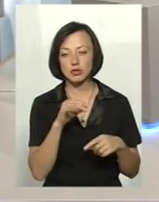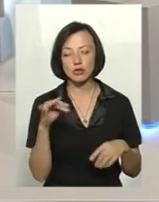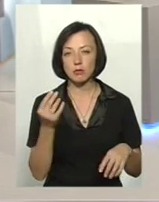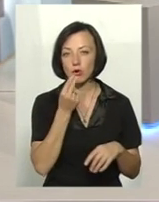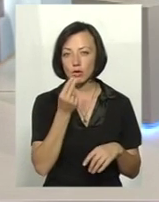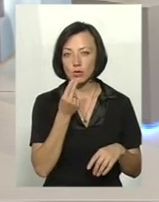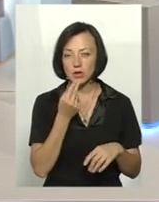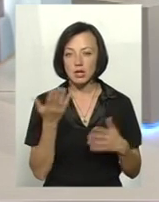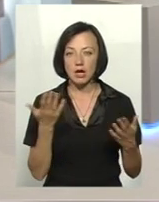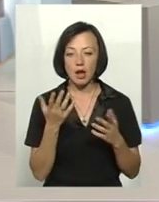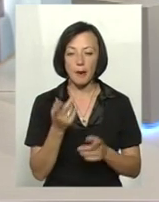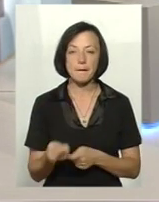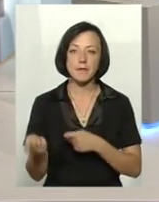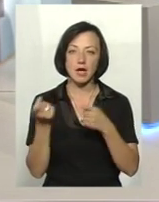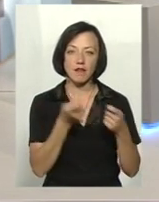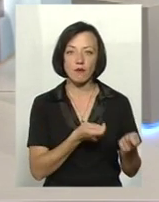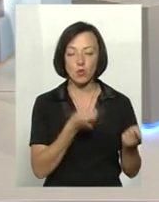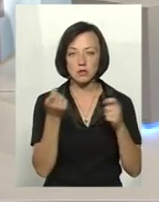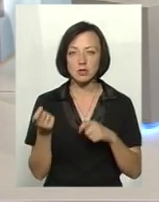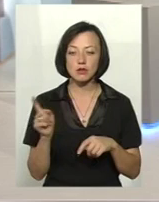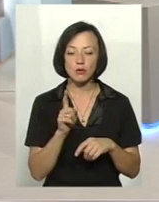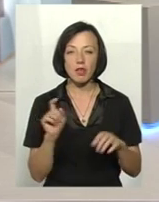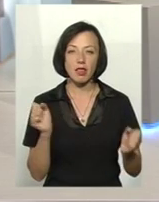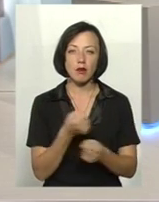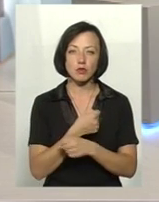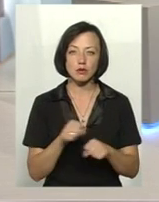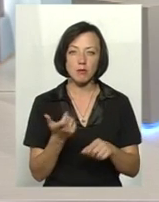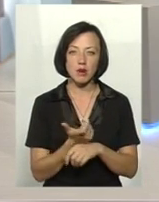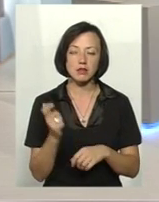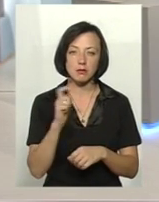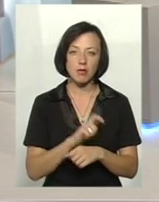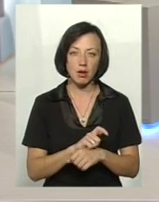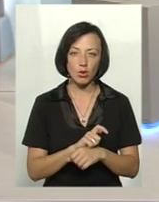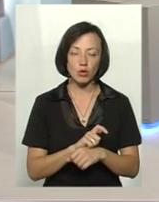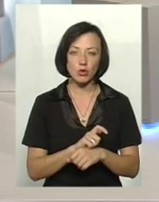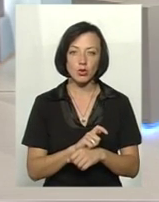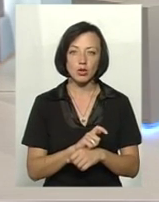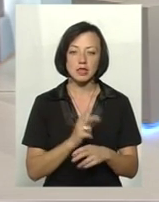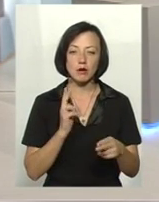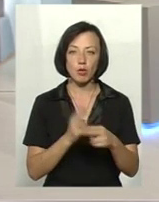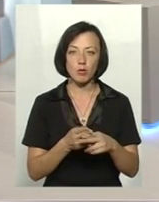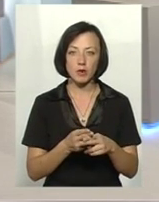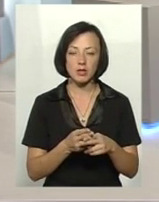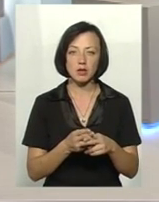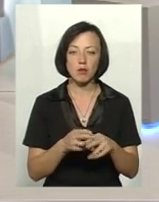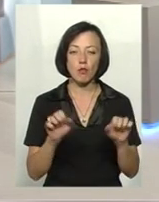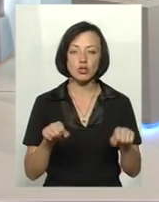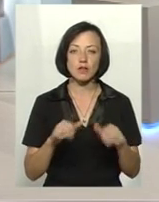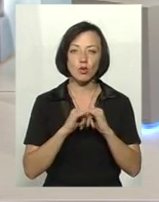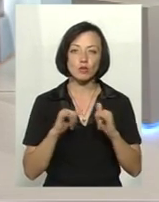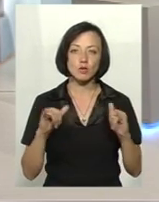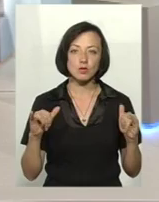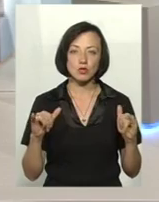продукція, яка перевозиться, аби унеможливити максимально запобігти тому можливому